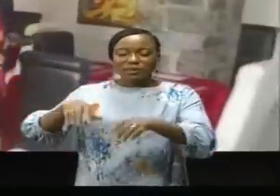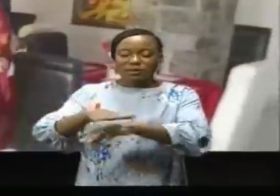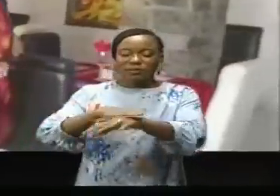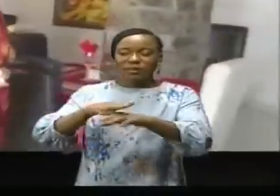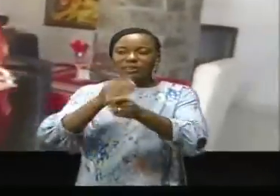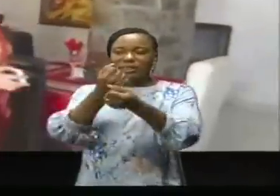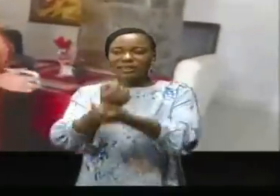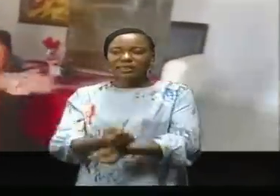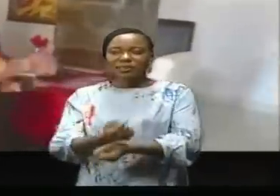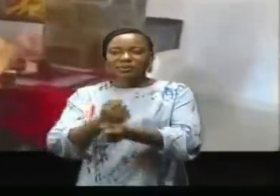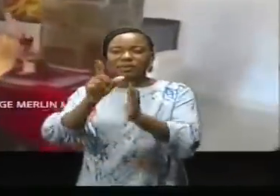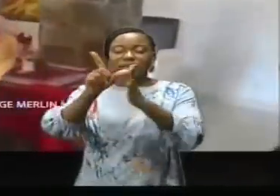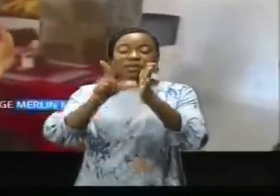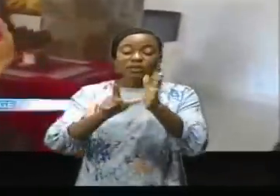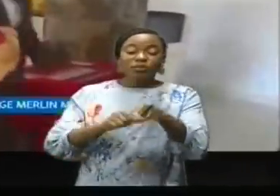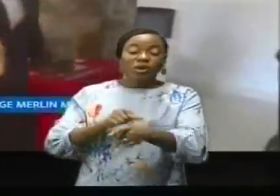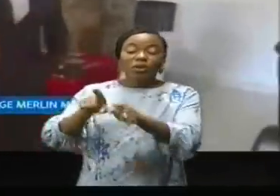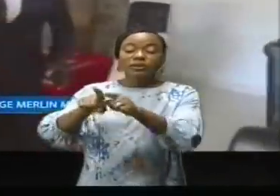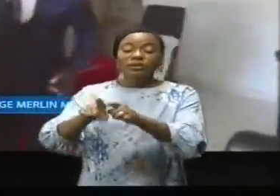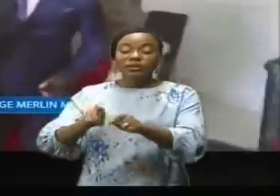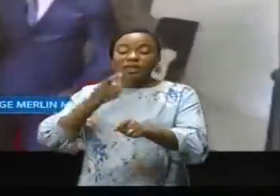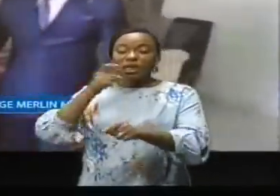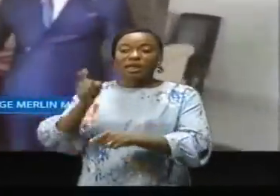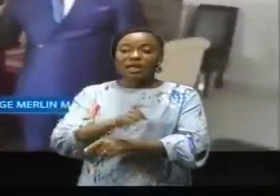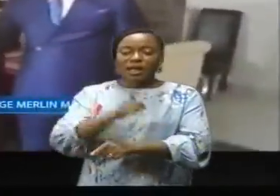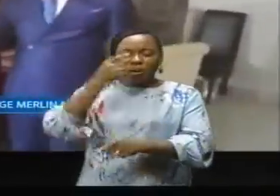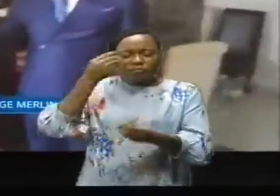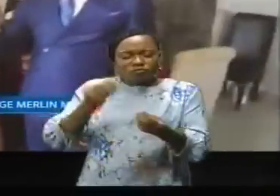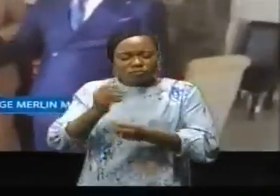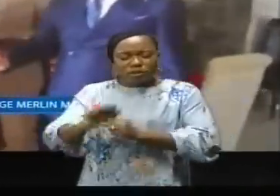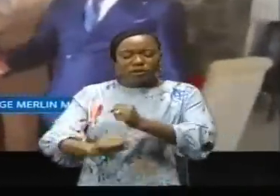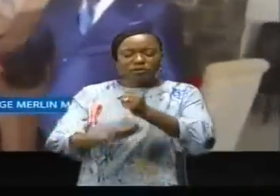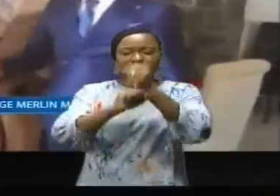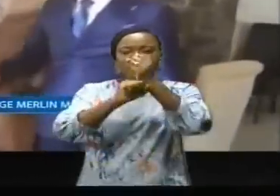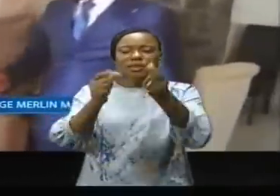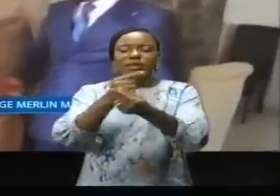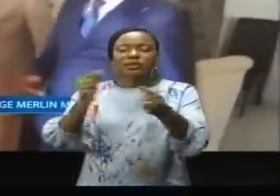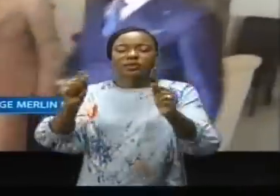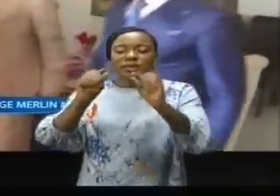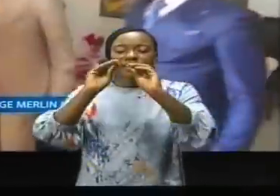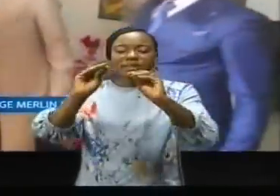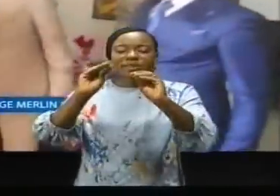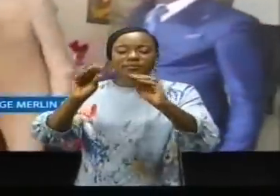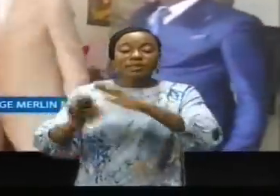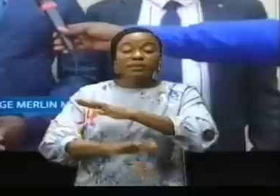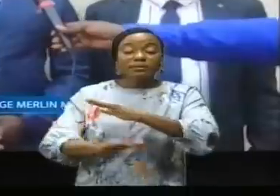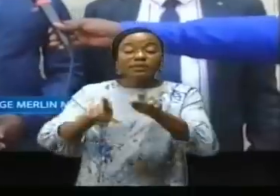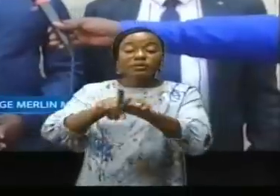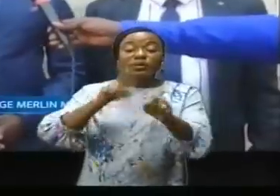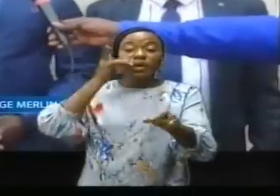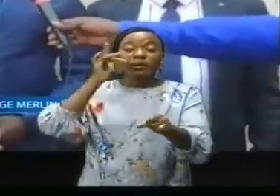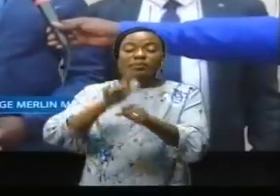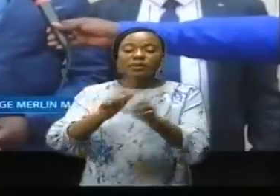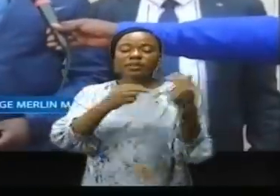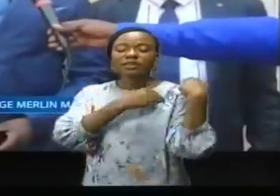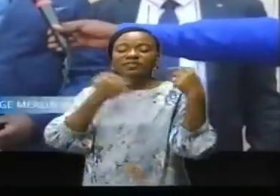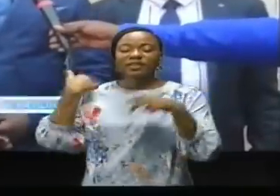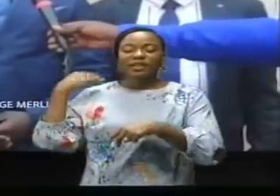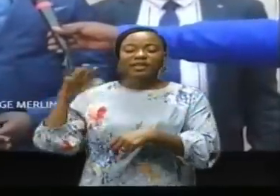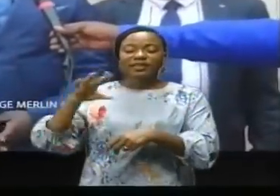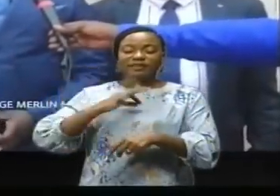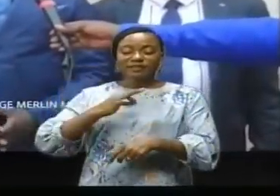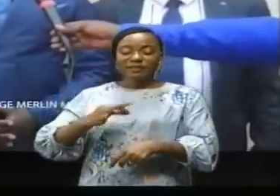instructions et directives à suivre dans le but de soutenir la gratuité de l'enseignement des bases telles qu'elles prônées par les chefs de l'État,